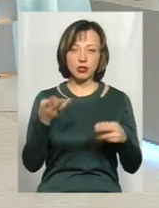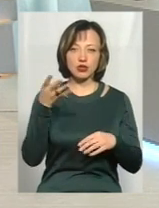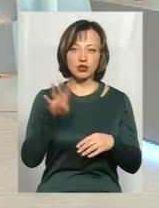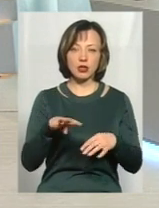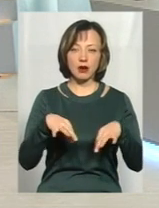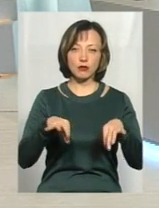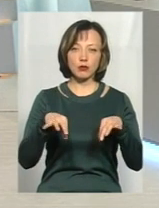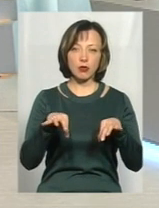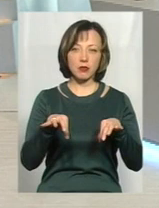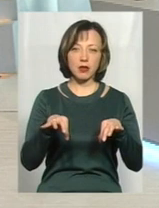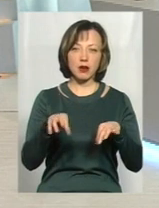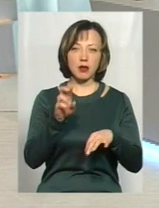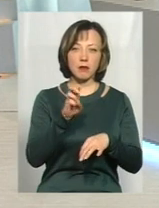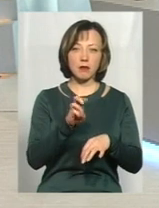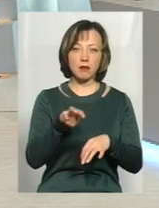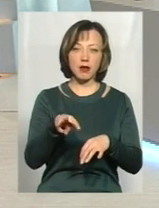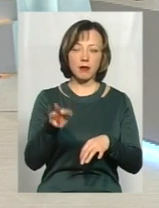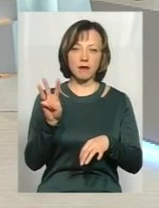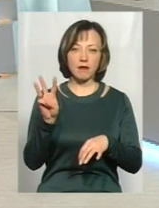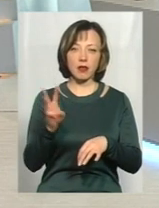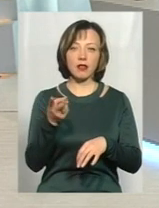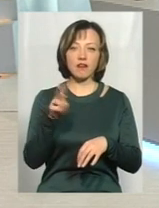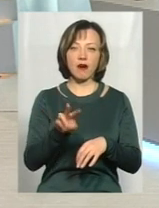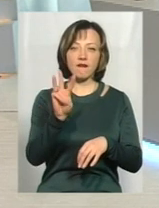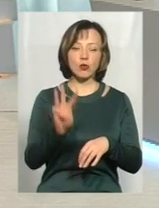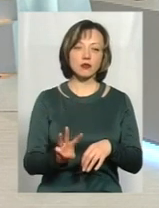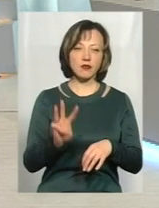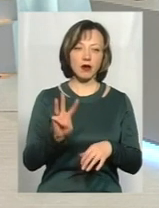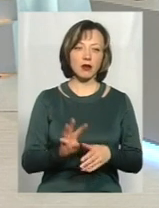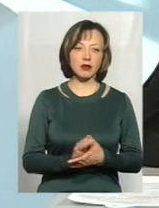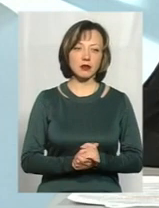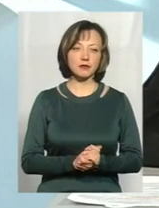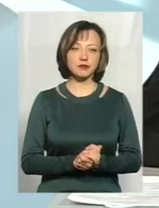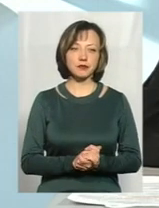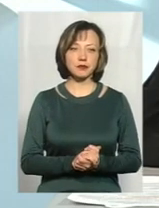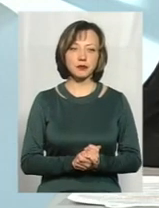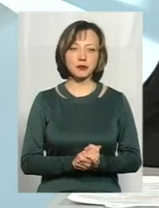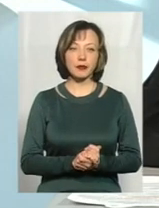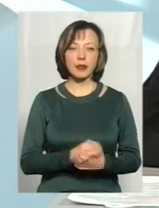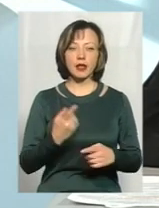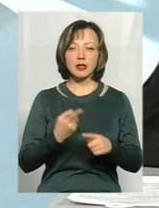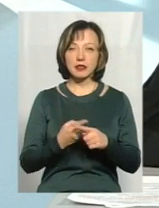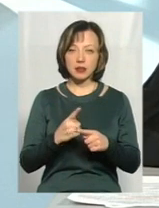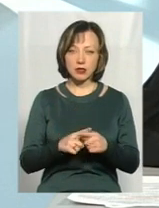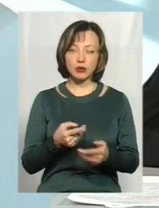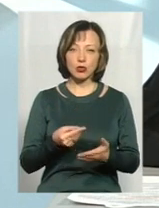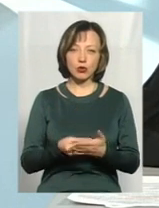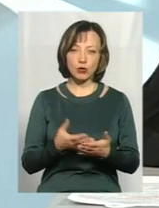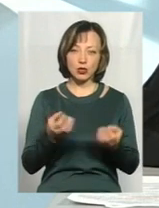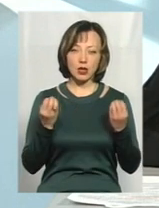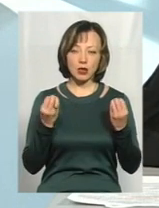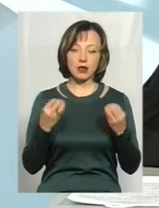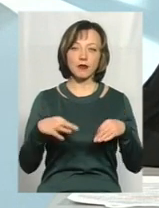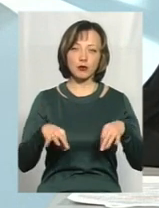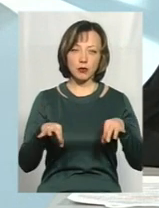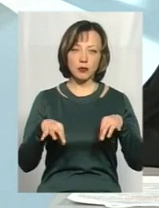чотири автомобіля БМВ і два Фольксвагени. То ці дорожчі елітні автомобілі, певно, що